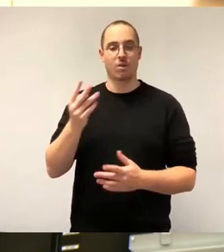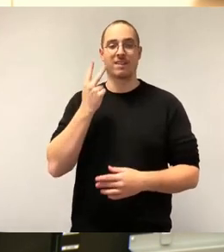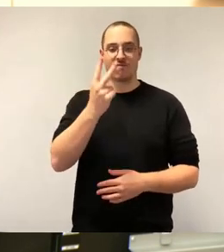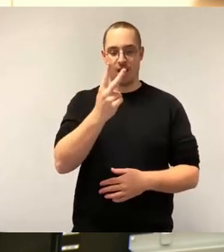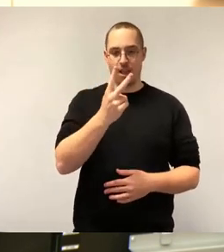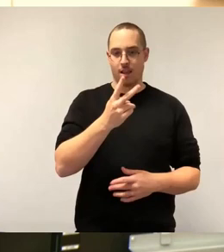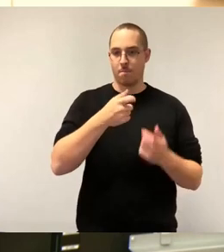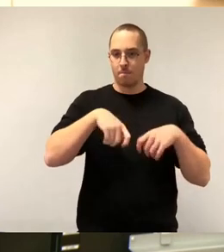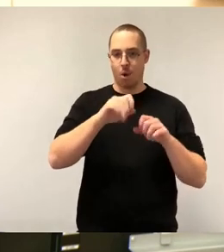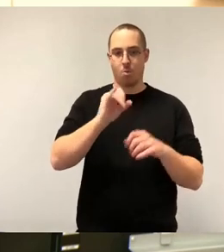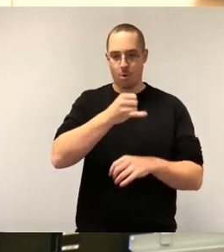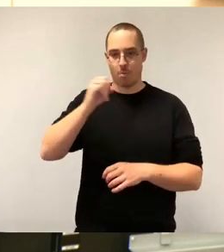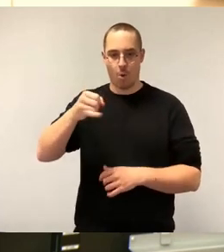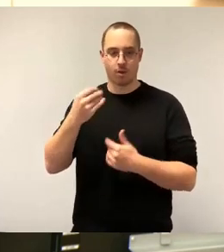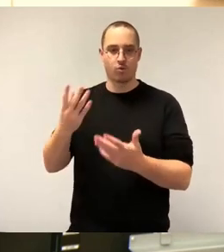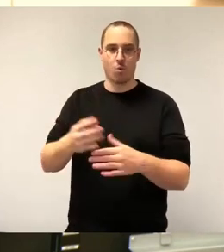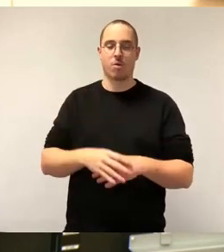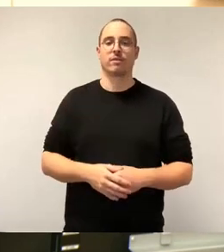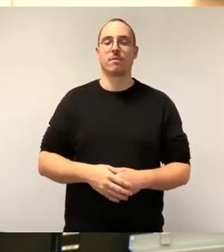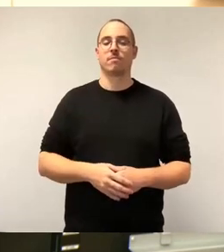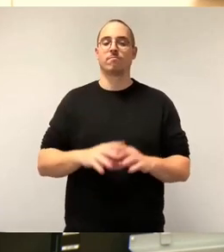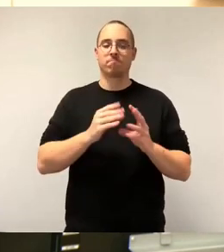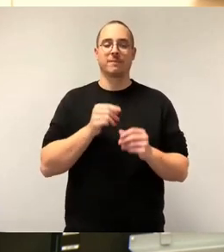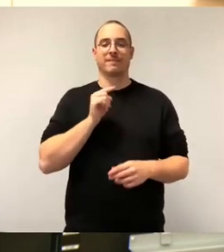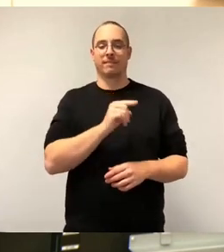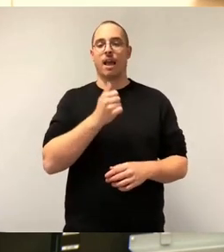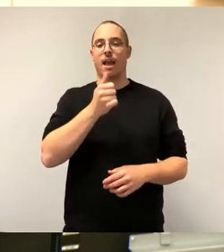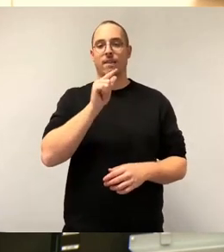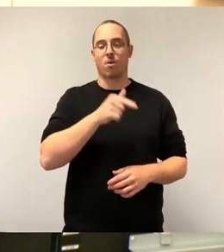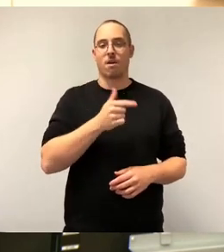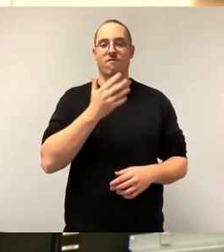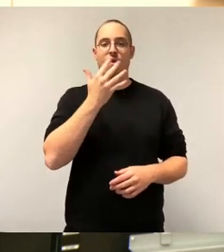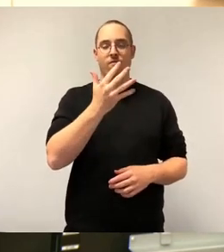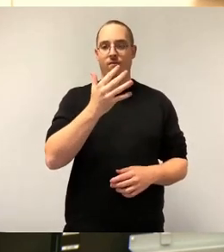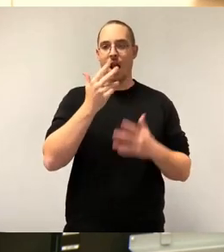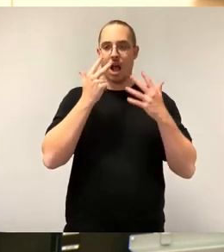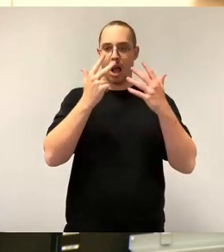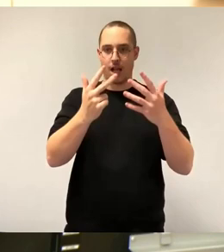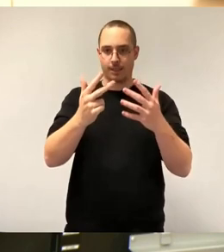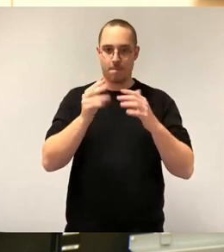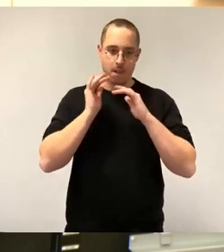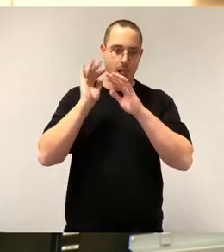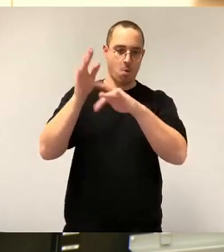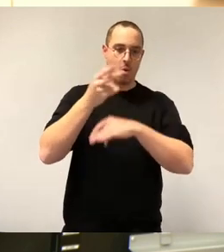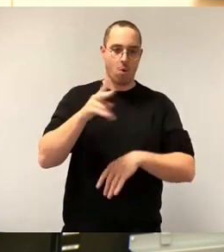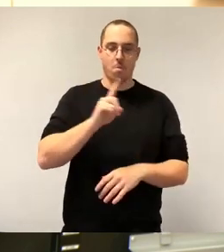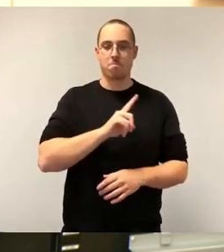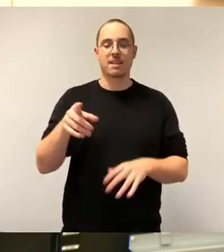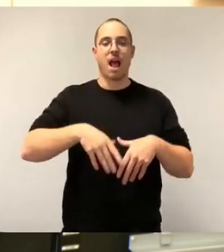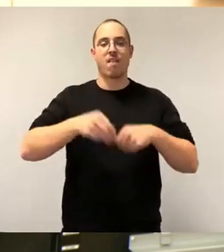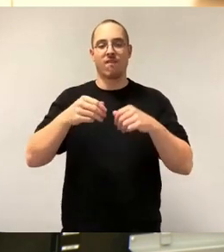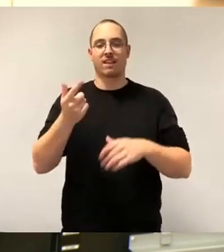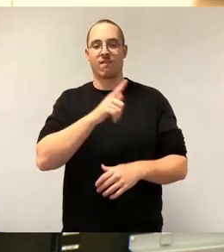in Summe von 1,58 Millionen bis Anfang 26 gesichert. Die Fördermittelbescheide liegen vor.